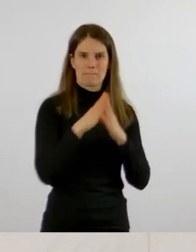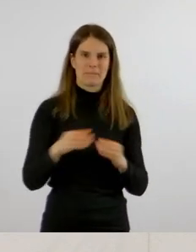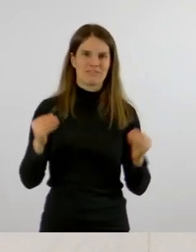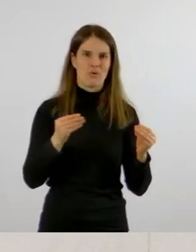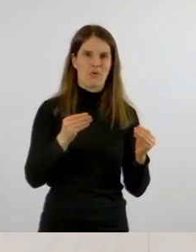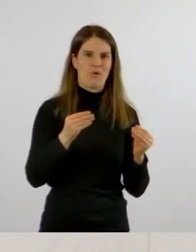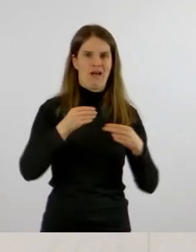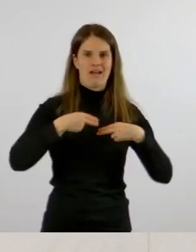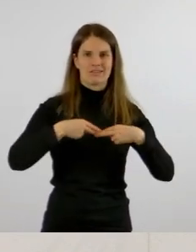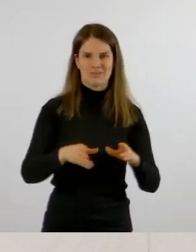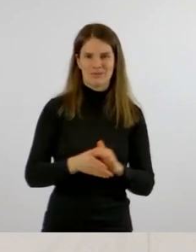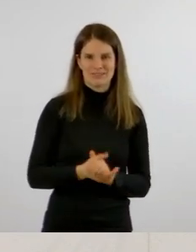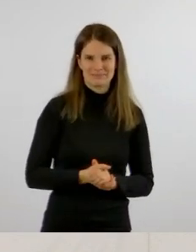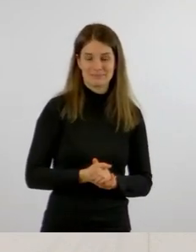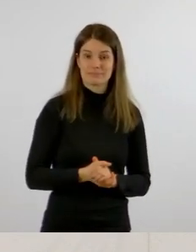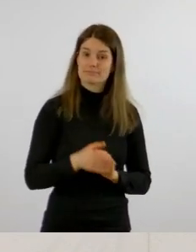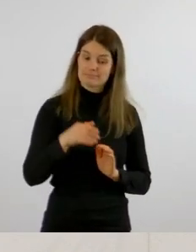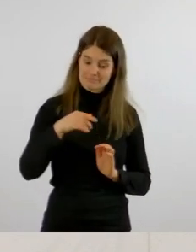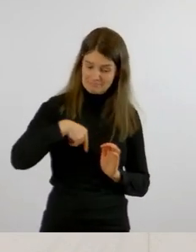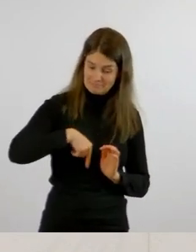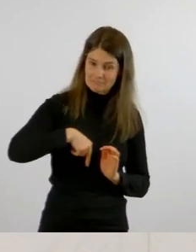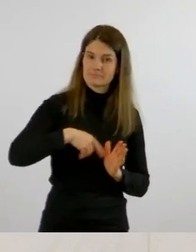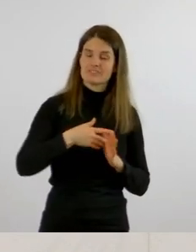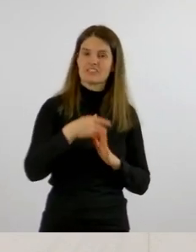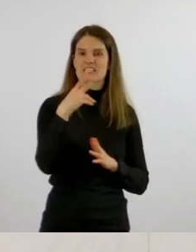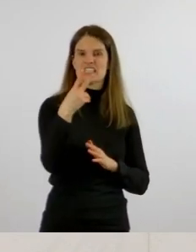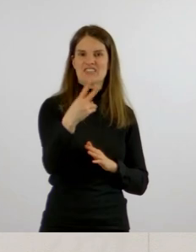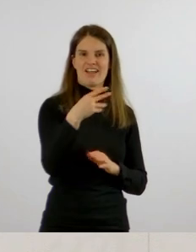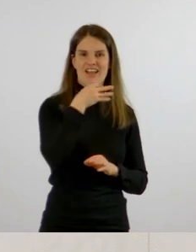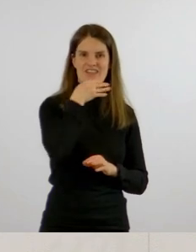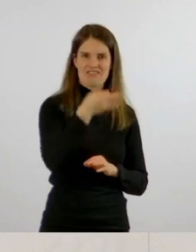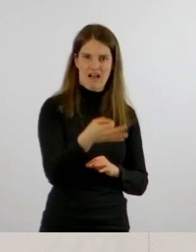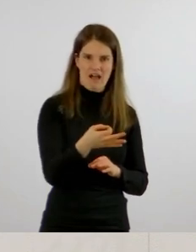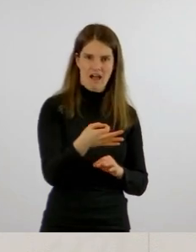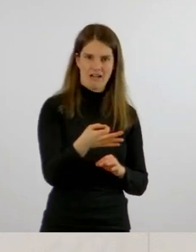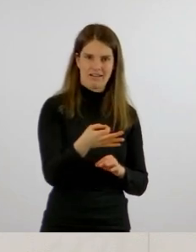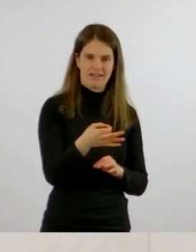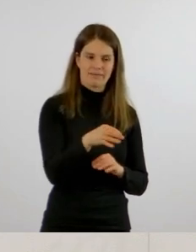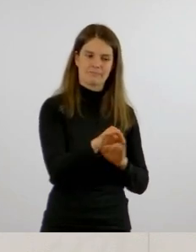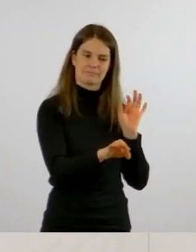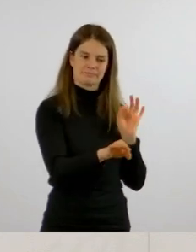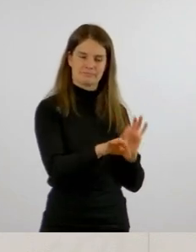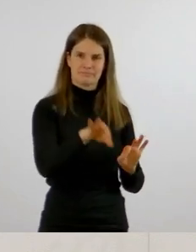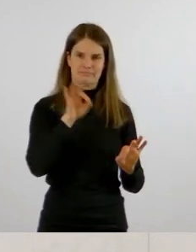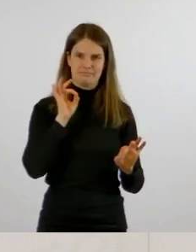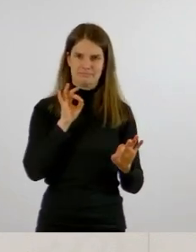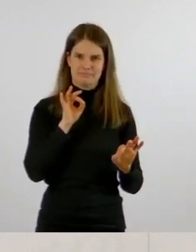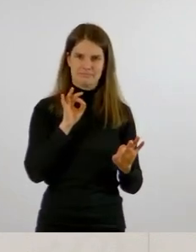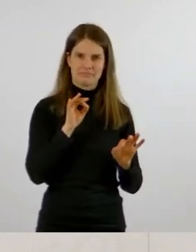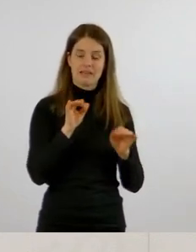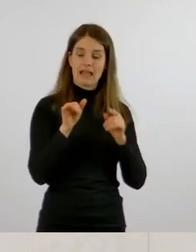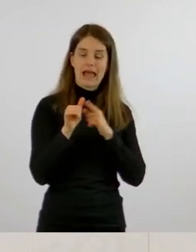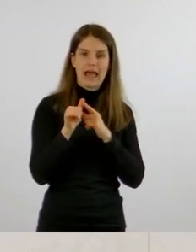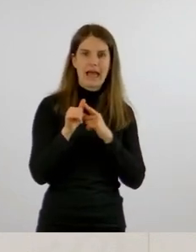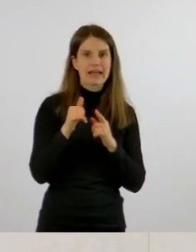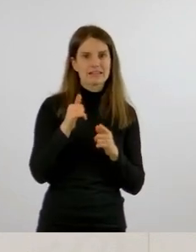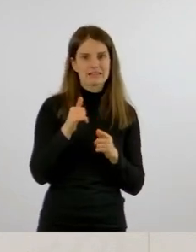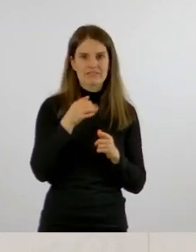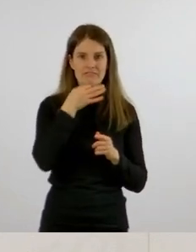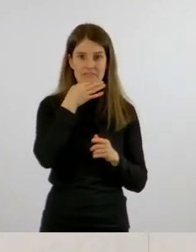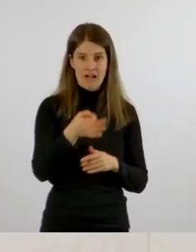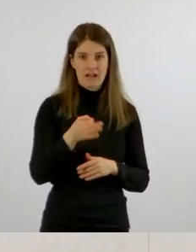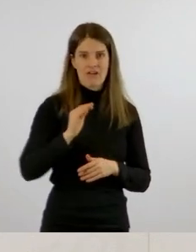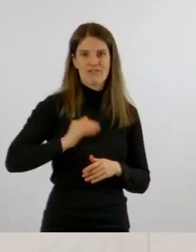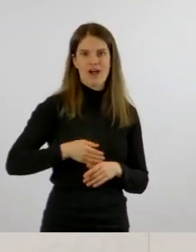Fragen herausgegriffen. Eine Frage ist von Frau K., der Name liegt uns vor. Da die